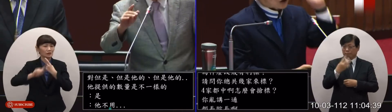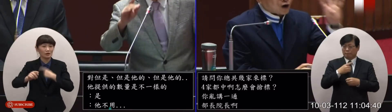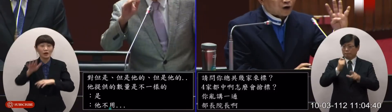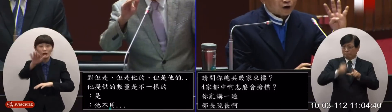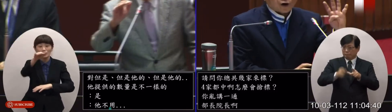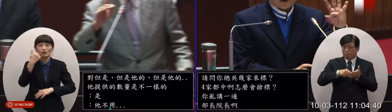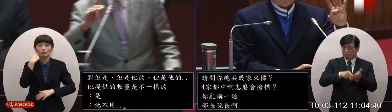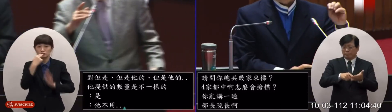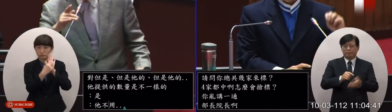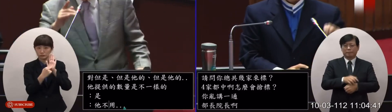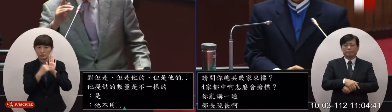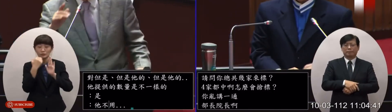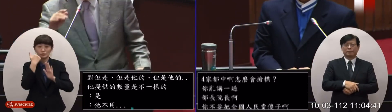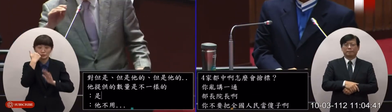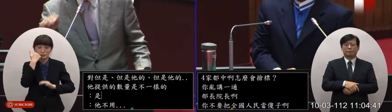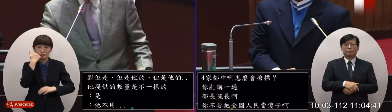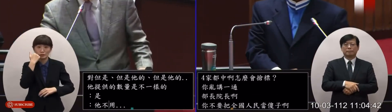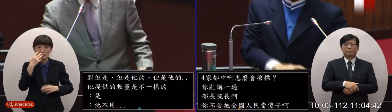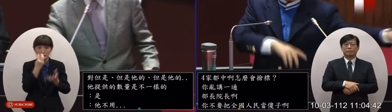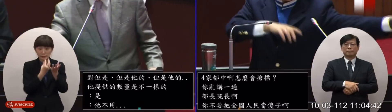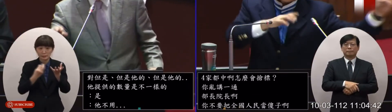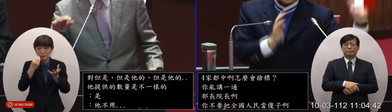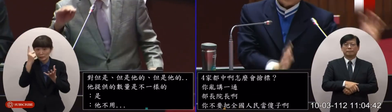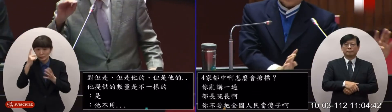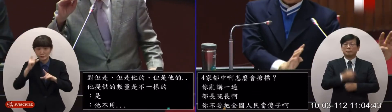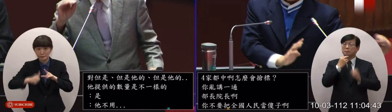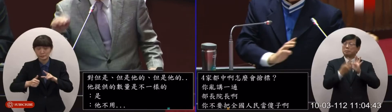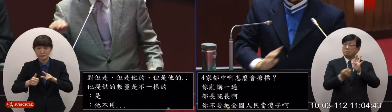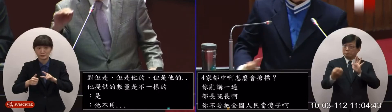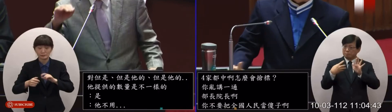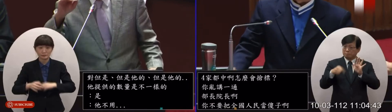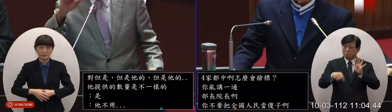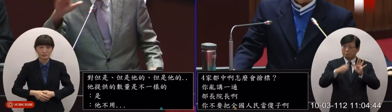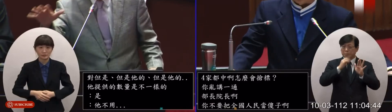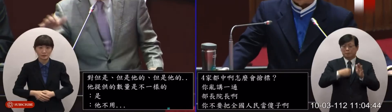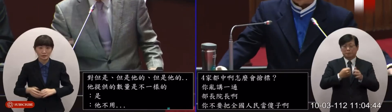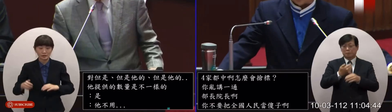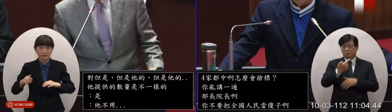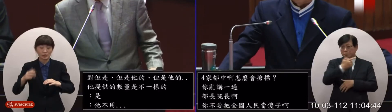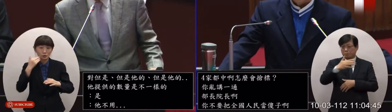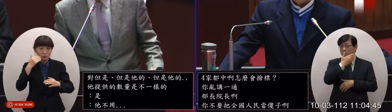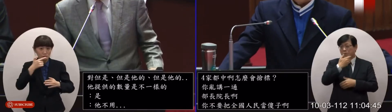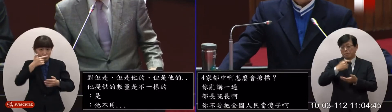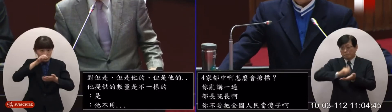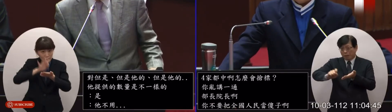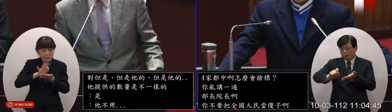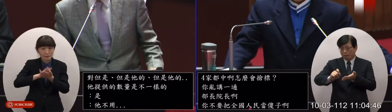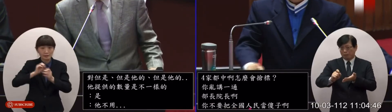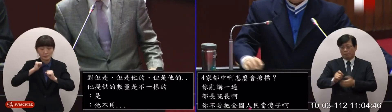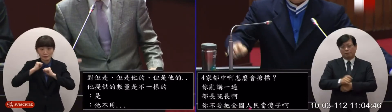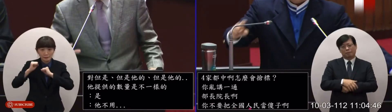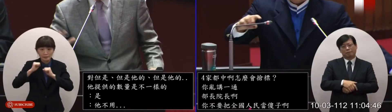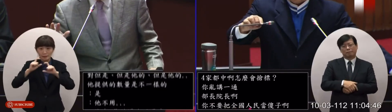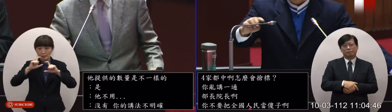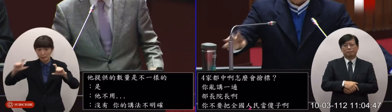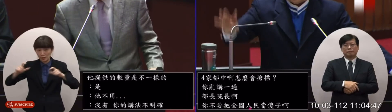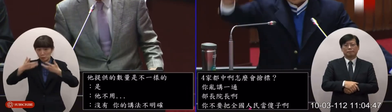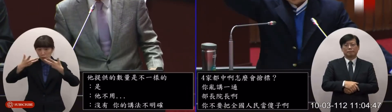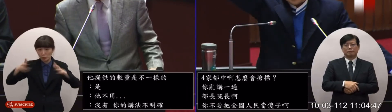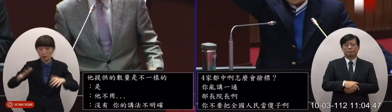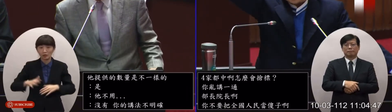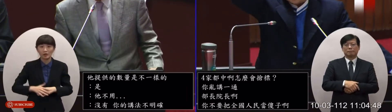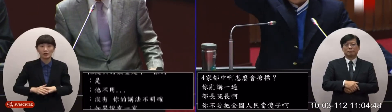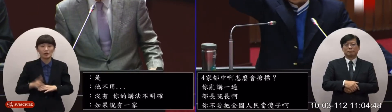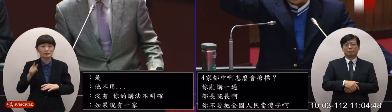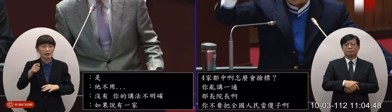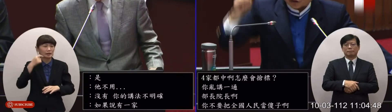有一家他過去沒有進來的他用低價搶到的是比較多的量的話那又有不同